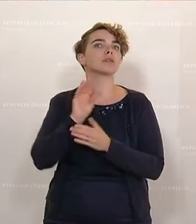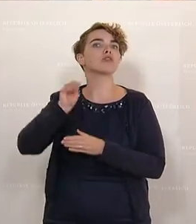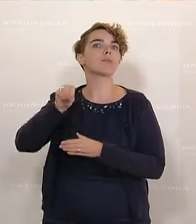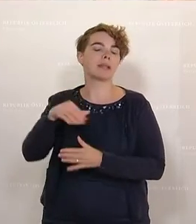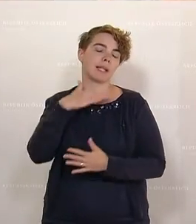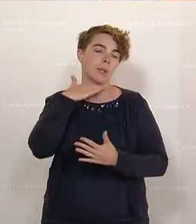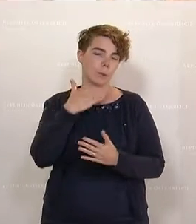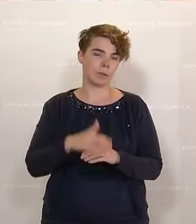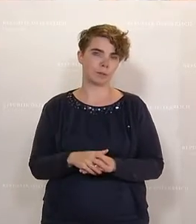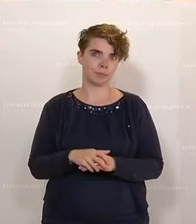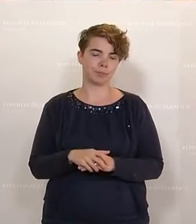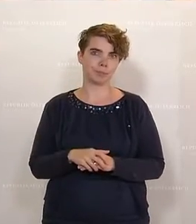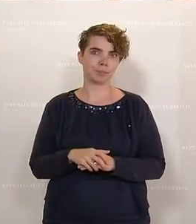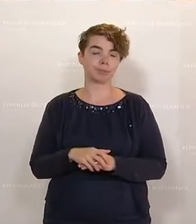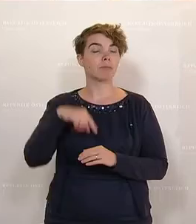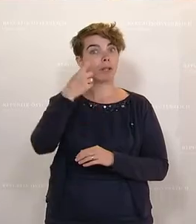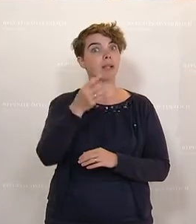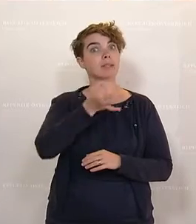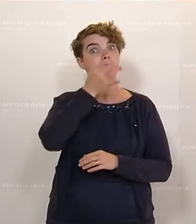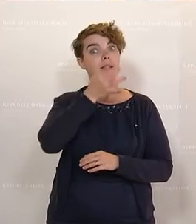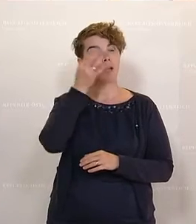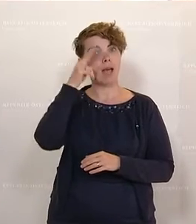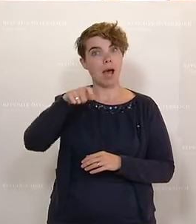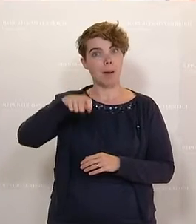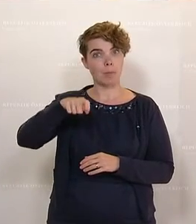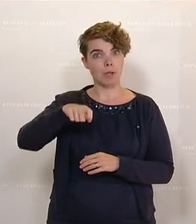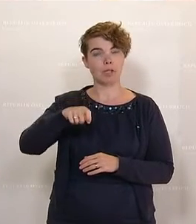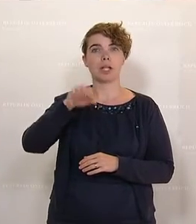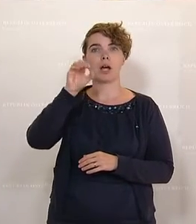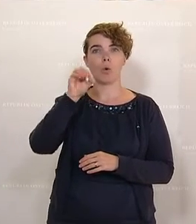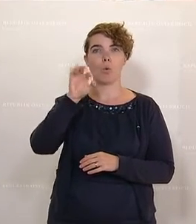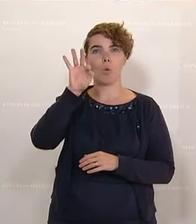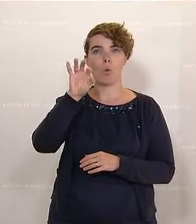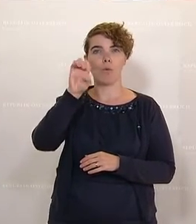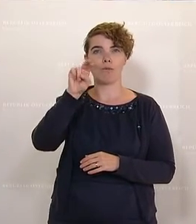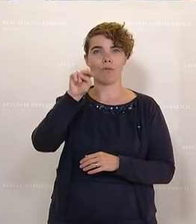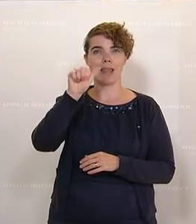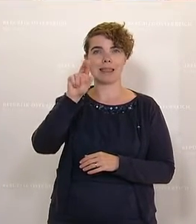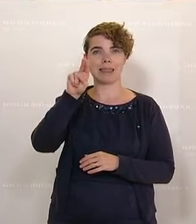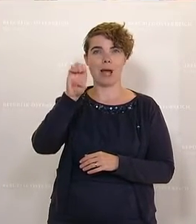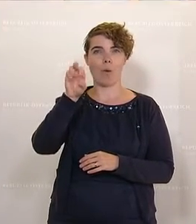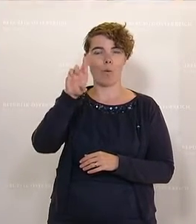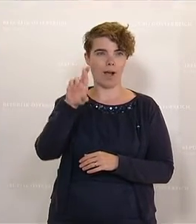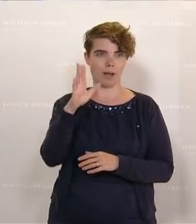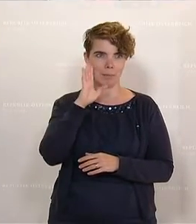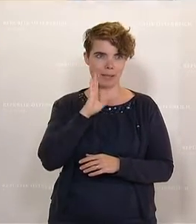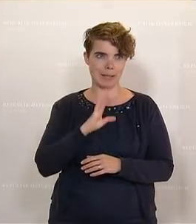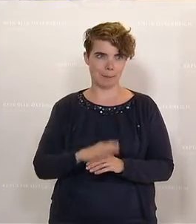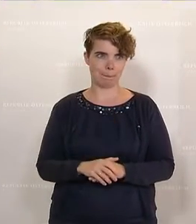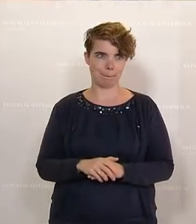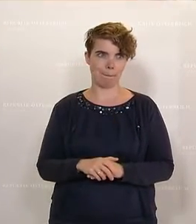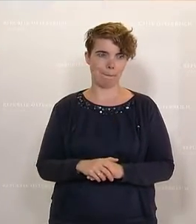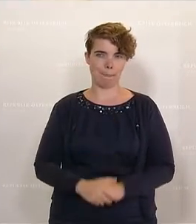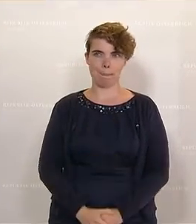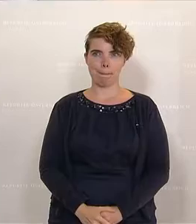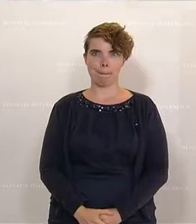Aber auch von Stephanie Krisper kommt viel Kritik an der Flüchtlingspolitik von ÖVP und FPÖ. Der Begriff Flüchtling wäre da seit vielen Jahren sehr